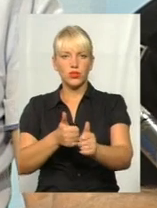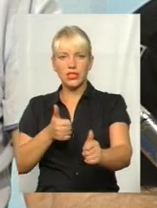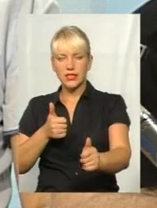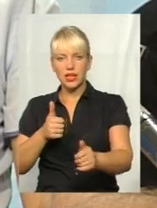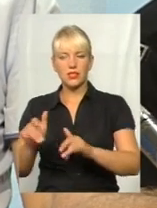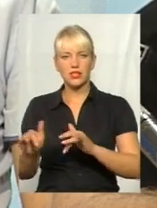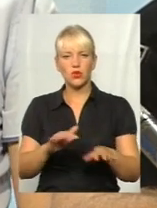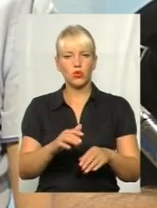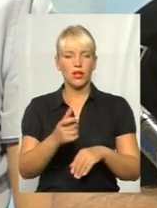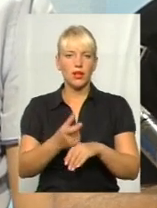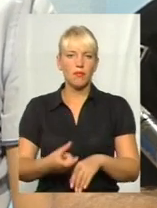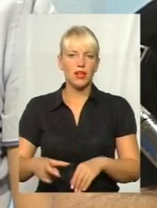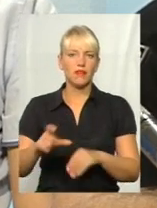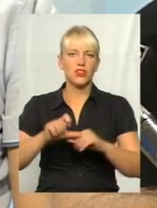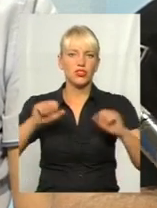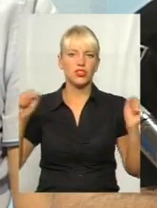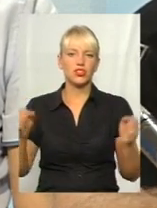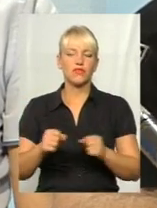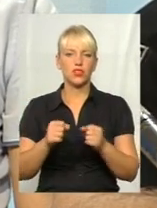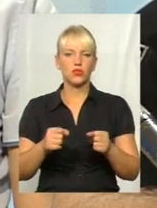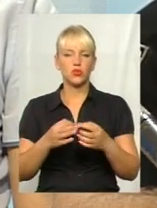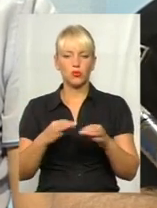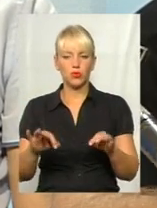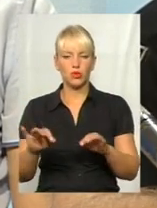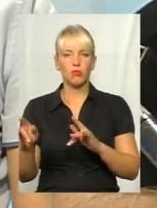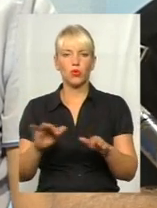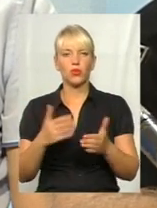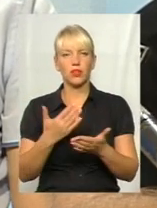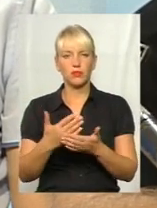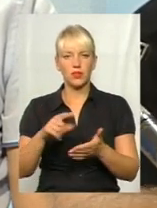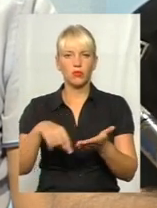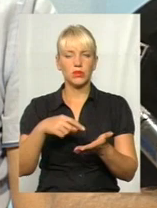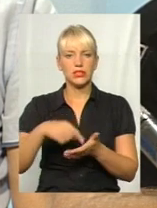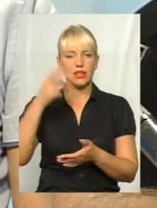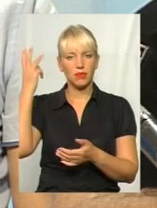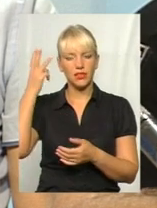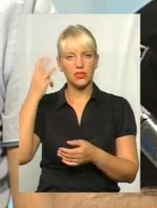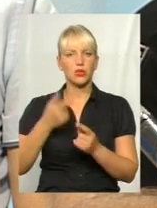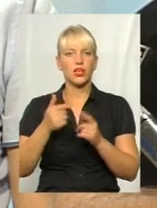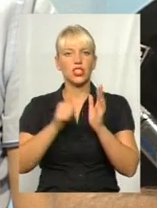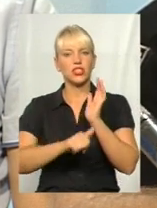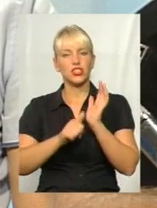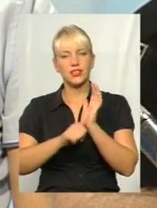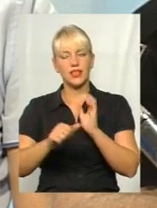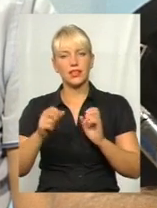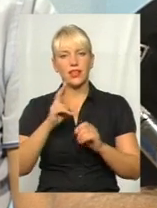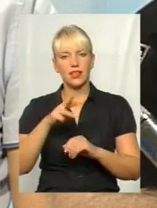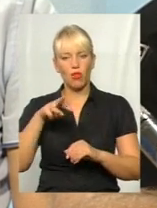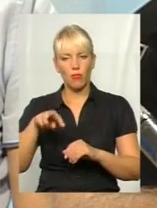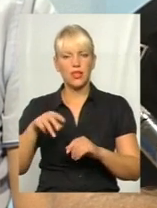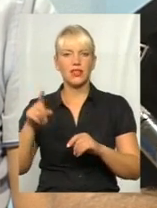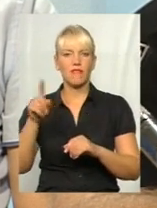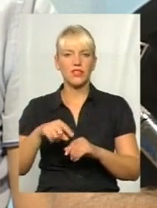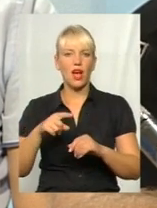допустимої швидкості руху. Тобто, в місті дозволена швидкість 60 км на годину. Деякі водії дозволяють собі рухатися з більшою